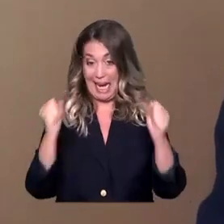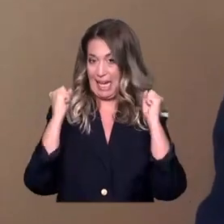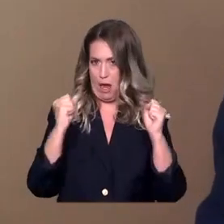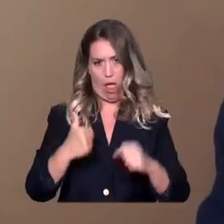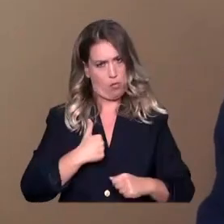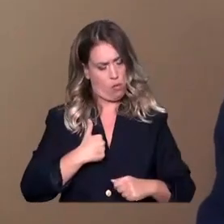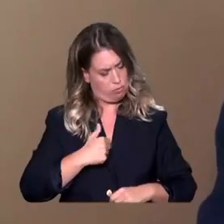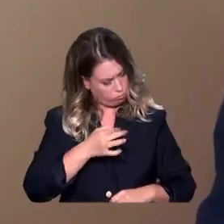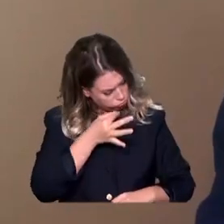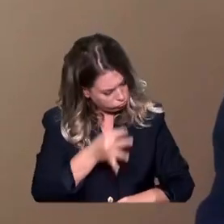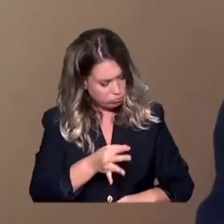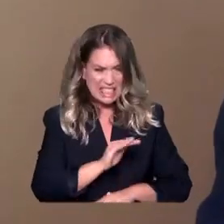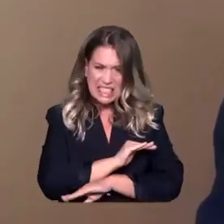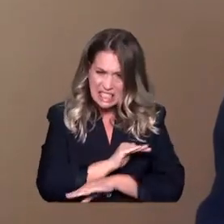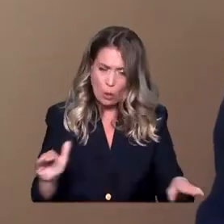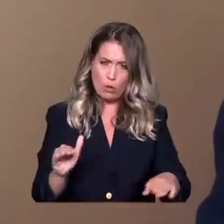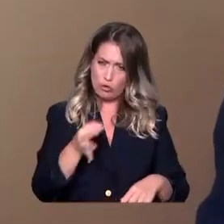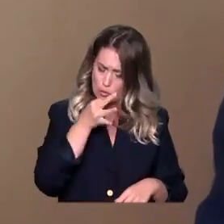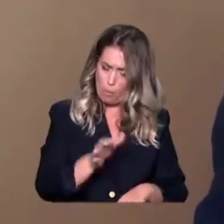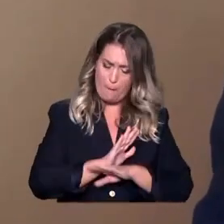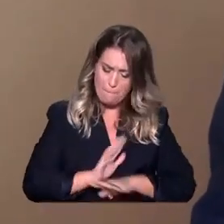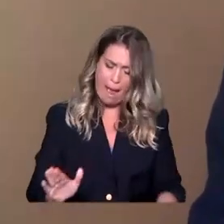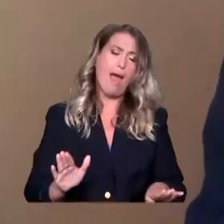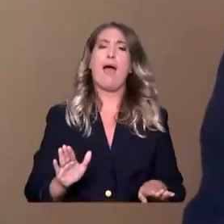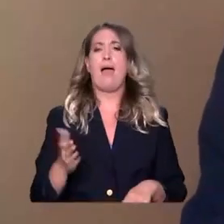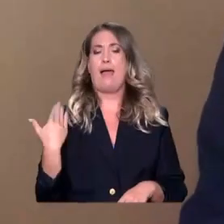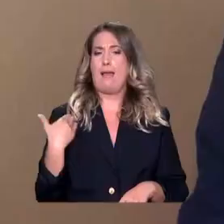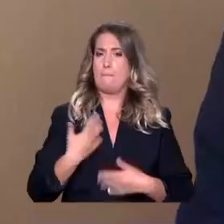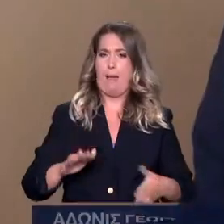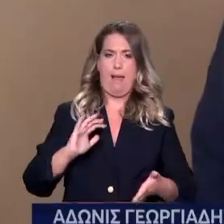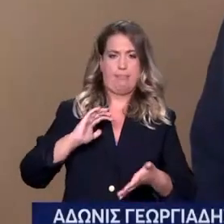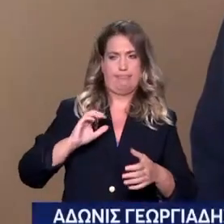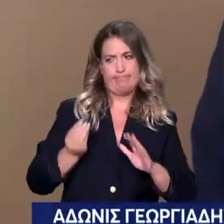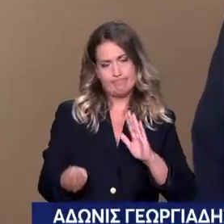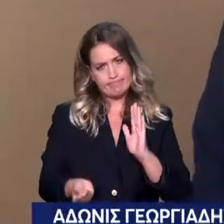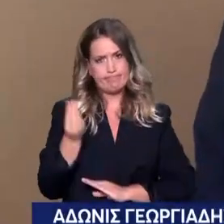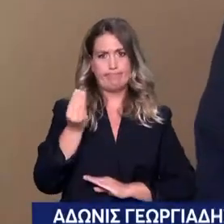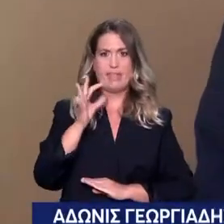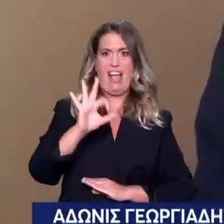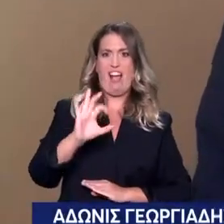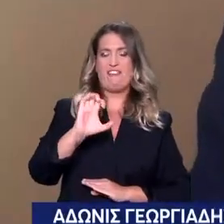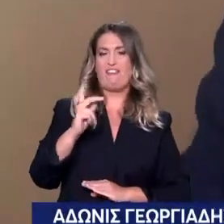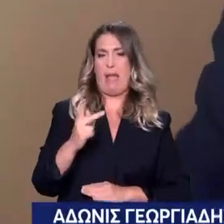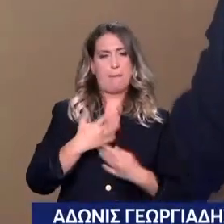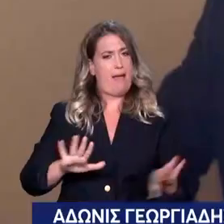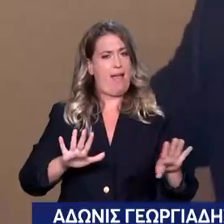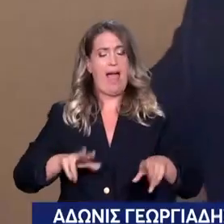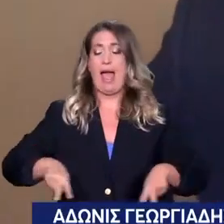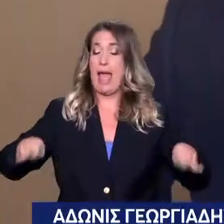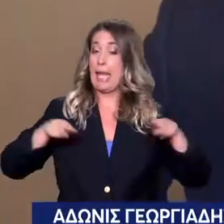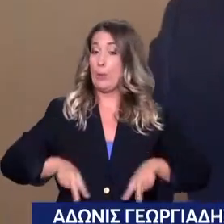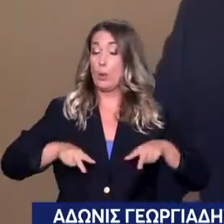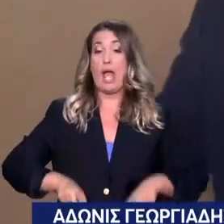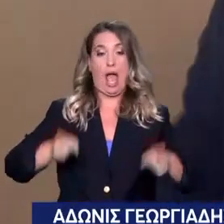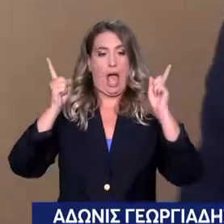σίγουρα να σας πω πριν από λίγο, πριν από λίγα λεπτά. Εστάλει στο εθνικό τυπογραφείο προς δημοσίευση. Η κοινή υπουργική απόψη που είχα προαναγγείλευα